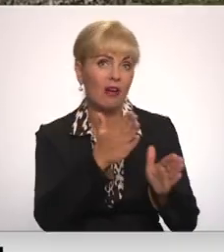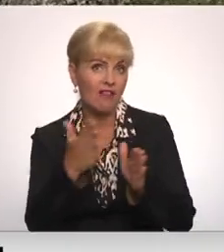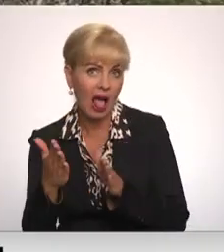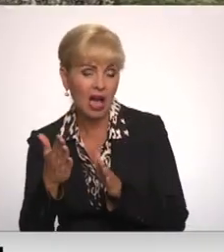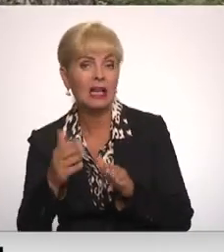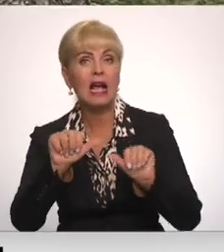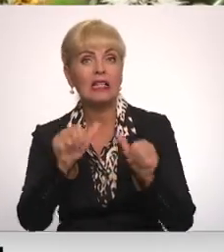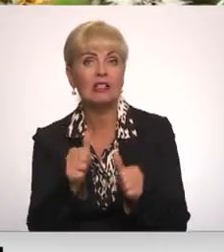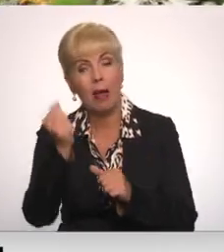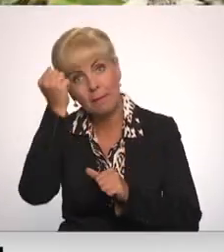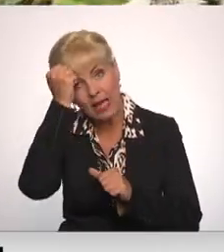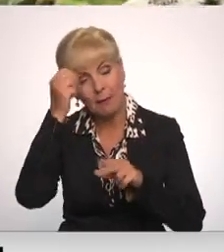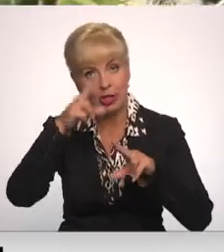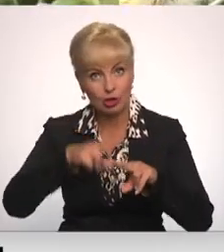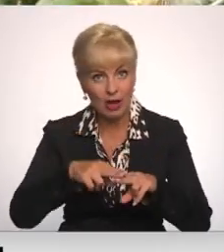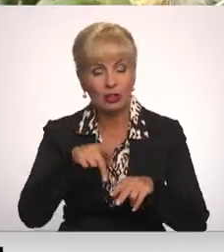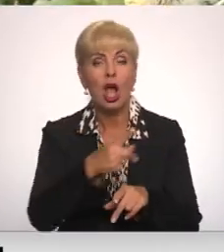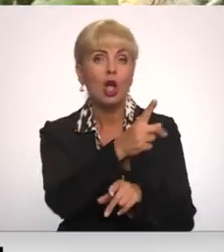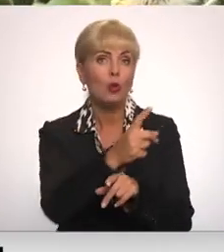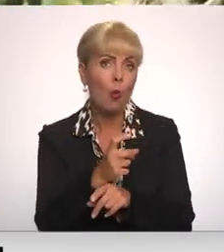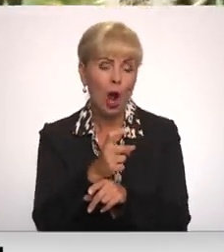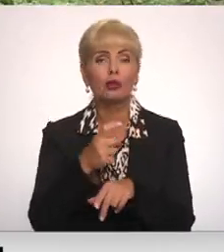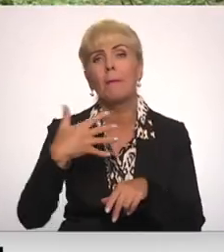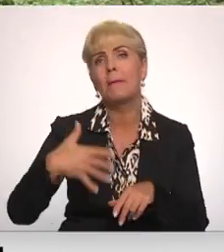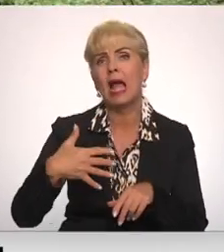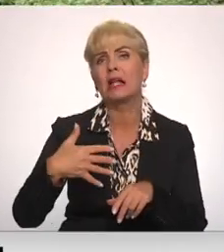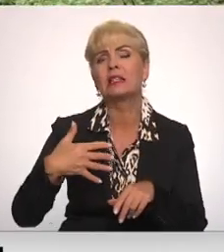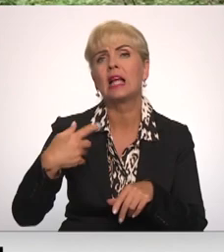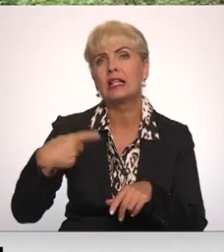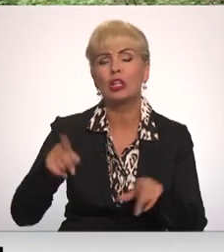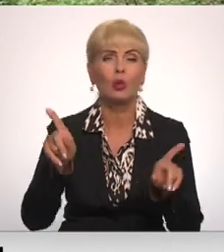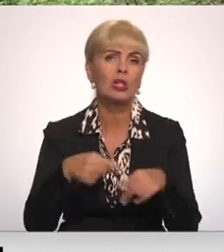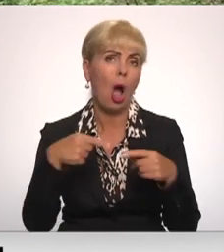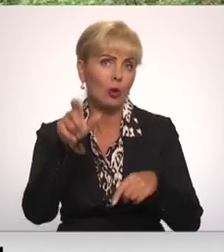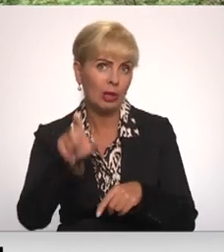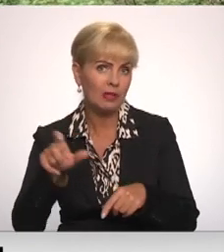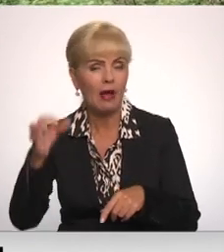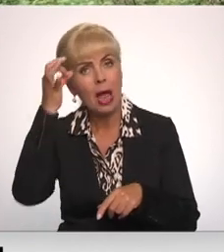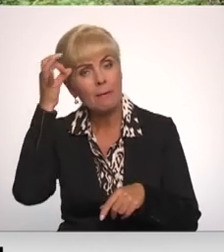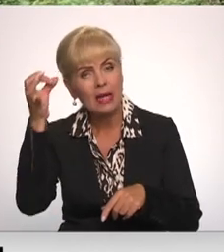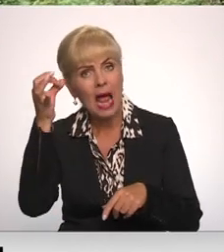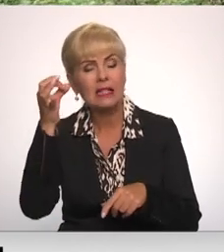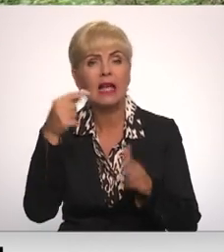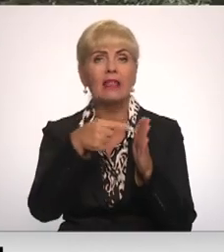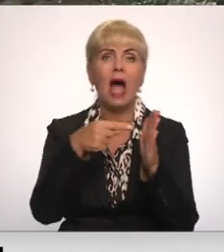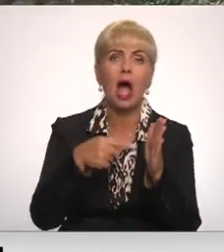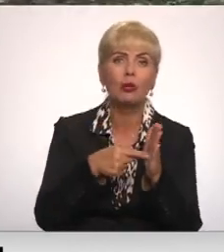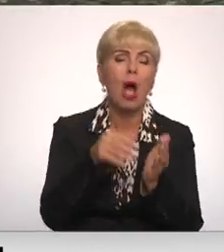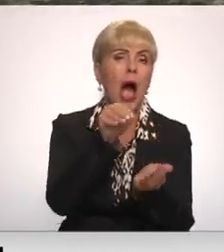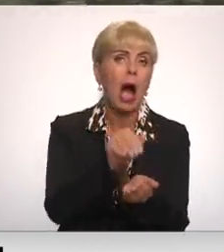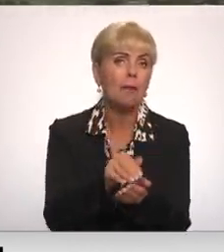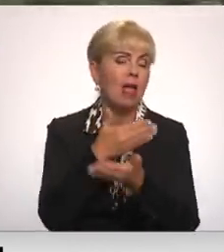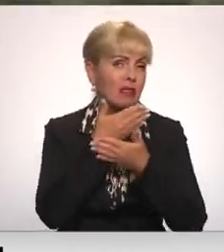piemiņas vieta. Šajā vietā nošauti arī ap 50 citu tautību cilvēku, taču precīzu datu par te apbedītajiem nav.